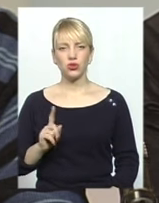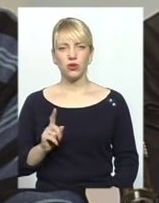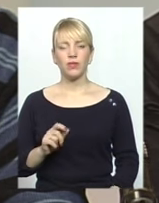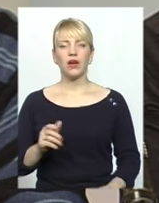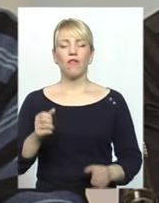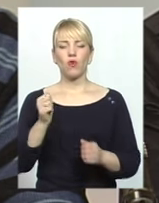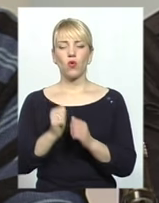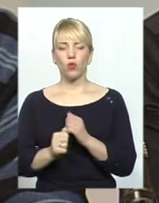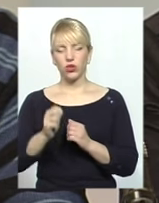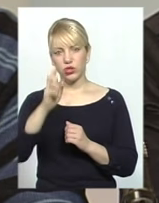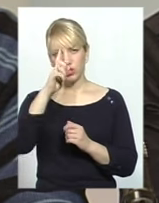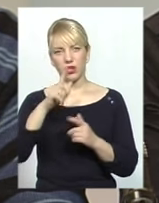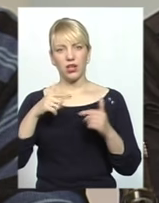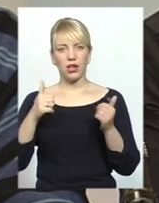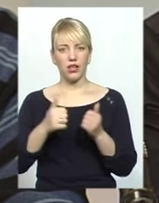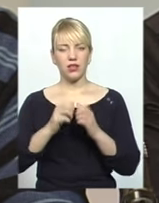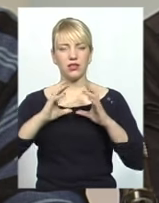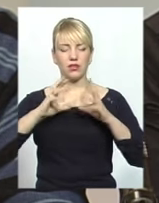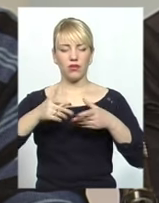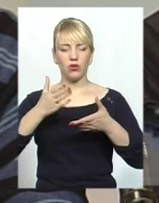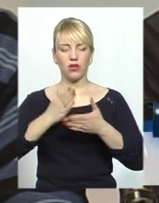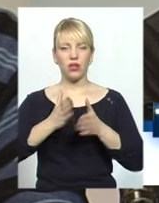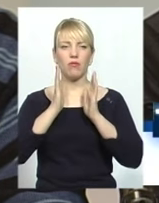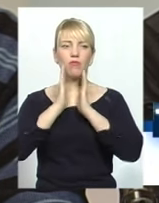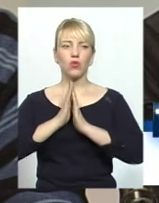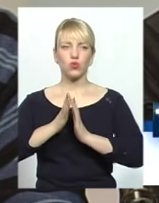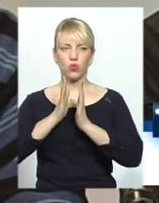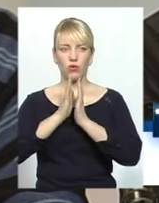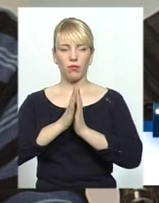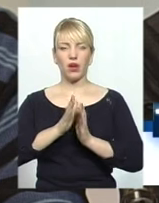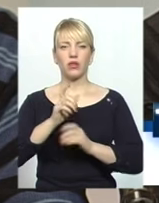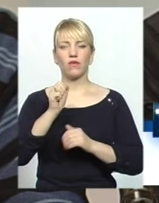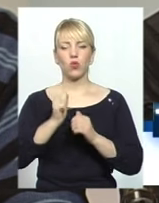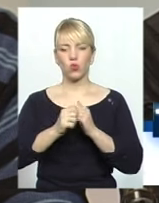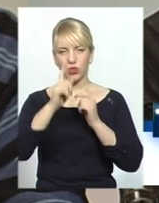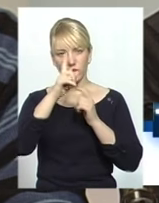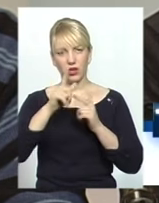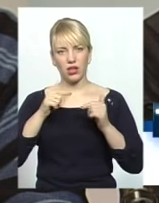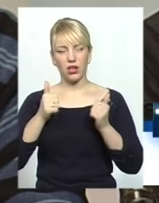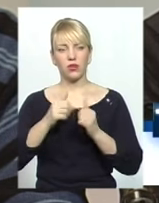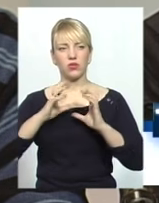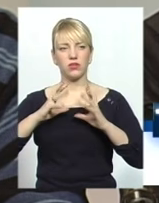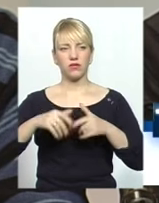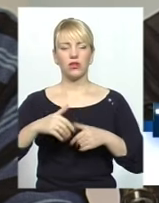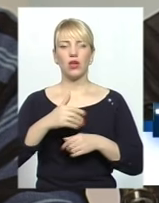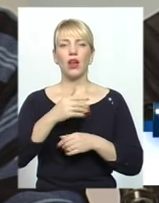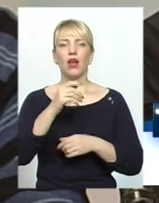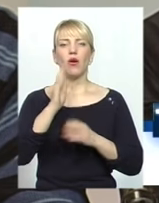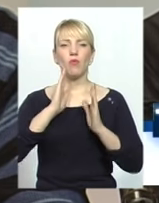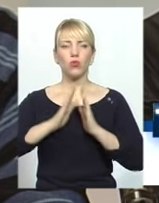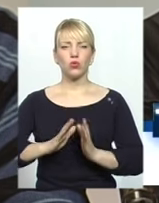країні світу є мусульмани. І в кожній країні світу вони живуть і працюють, і